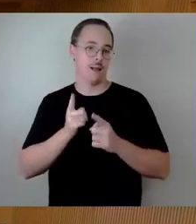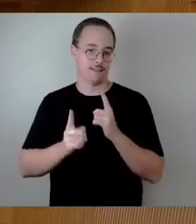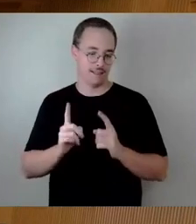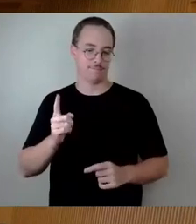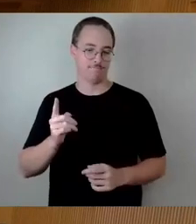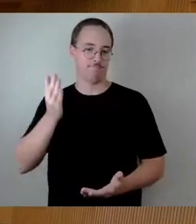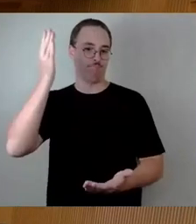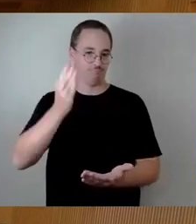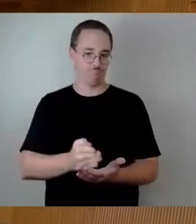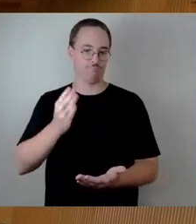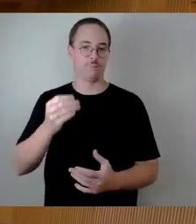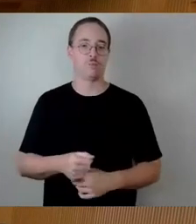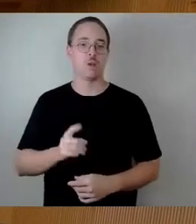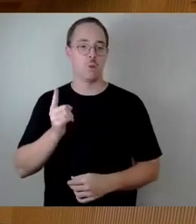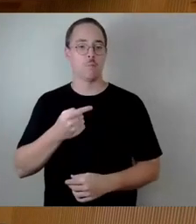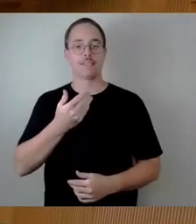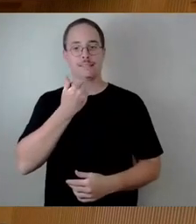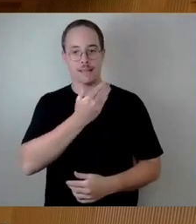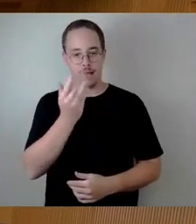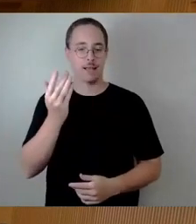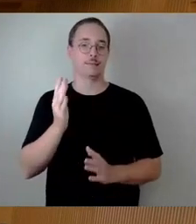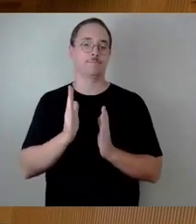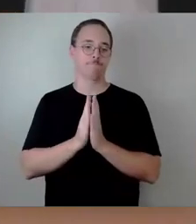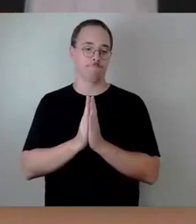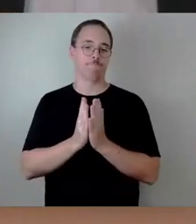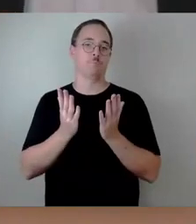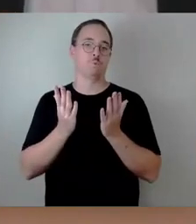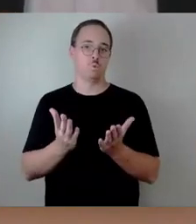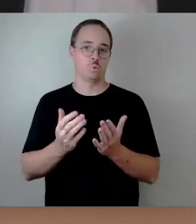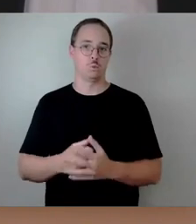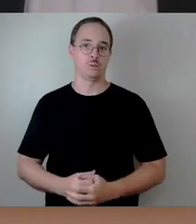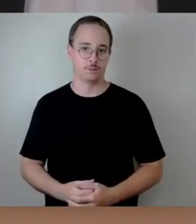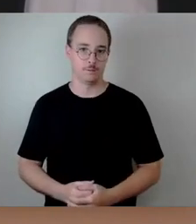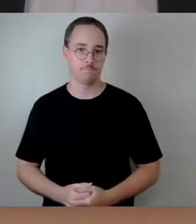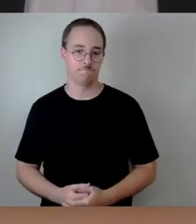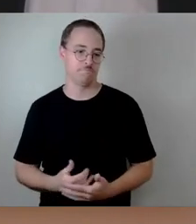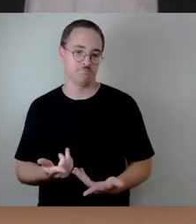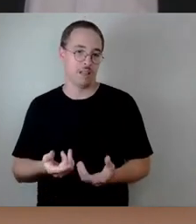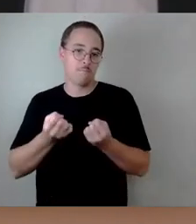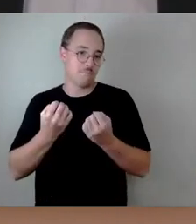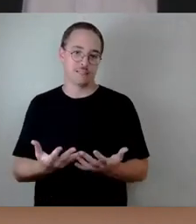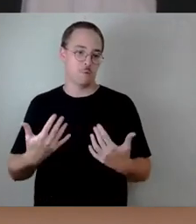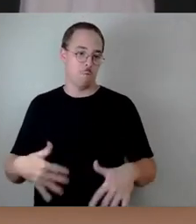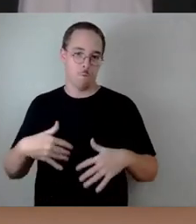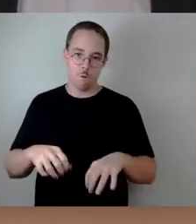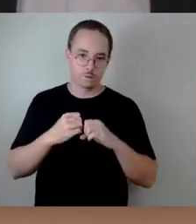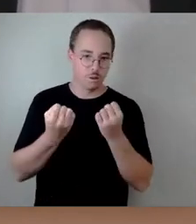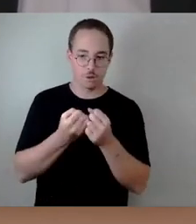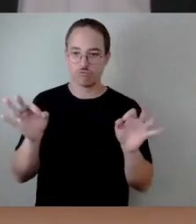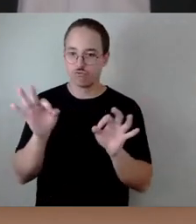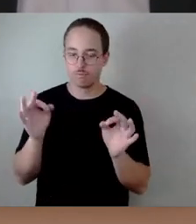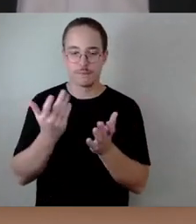diese ungewöhnliche Form erwählen durften, aber es sind auch ungewöhnliche Ereignisse, die es erfordern, dass sie auch auf dem aktuellen Stand